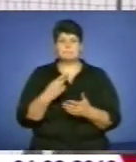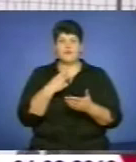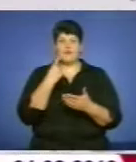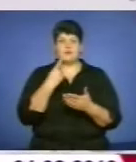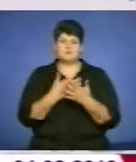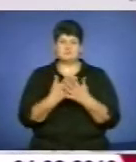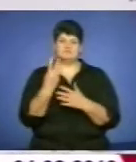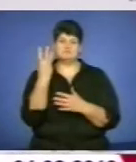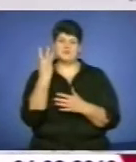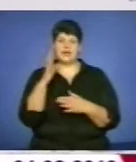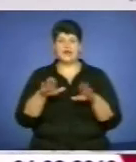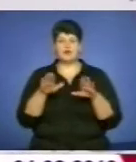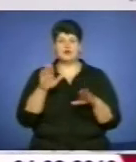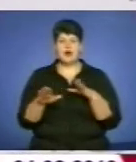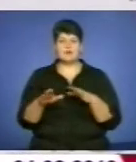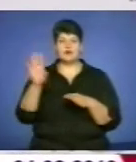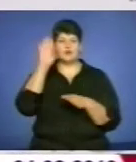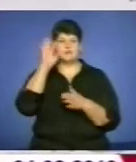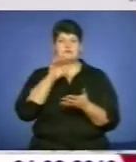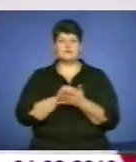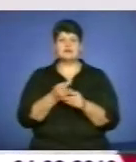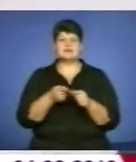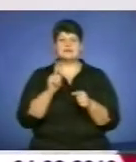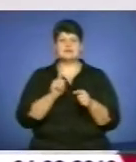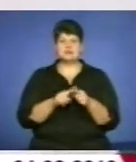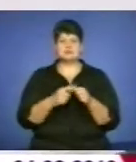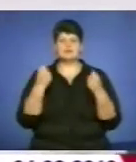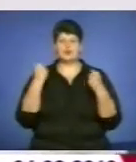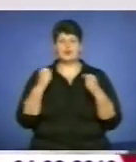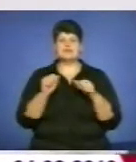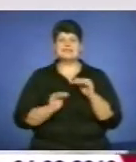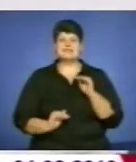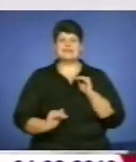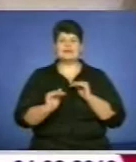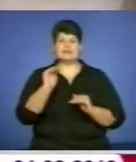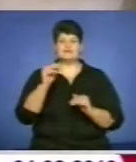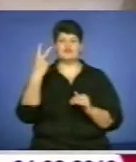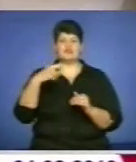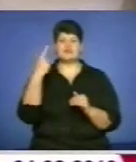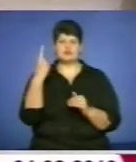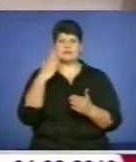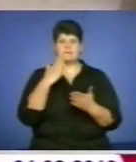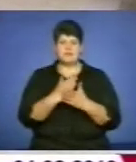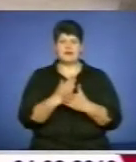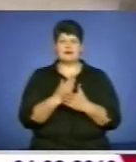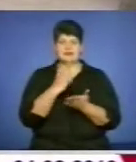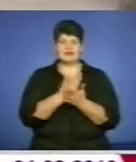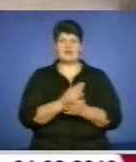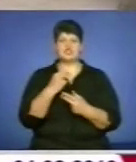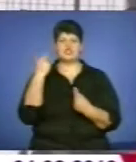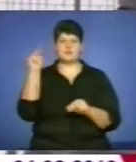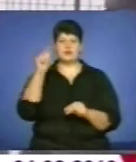кілограмів. Хлопець займається цим спортом з дитинства. У своїй 21 вже має титул чемпіона України із зимової